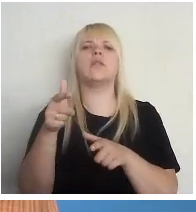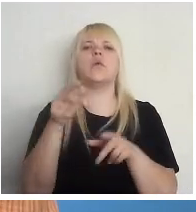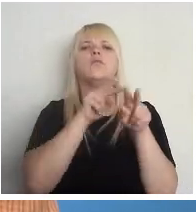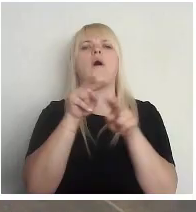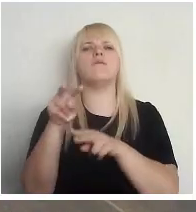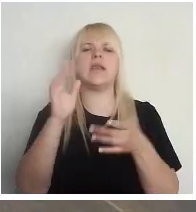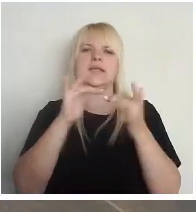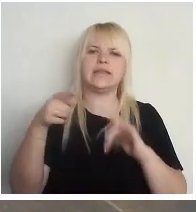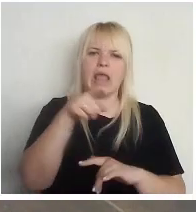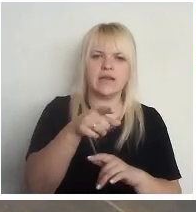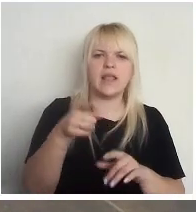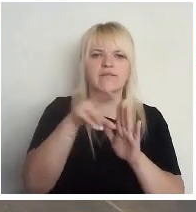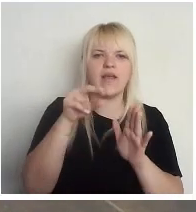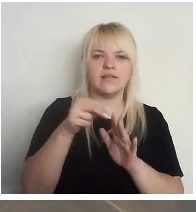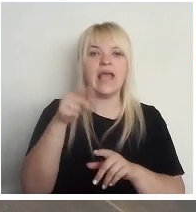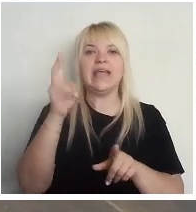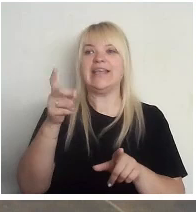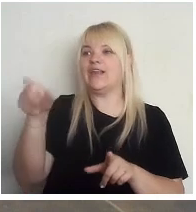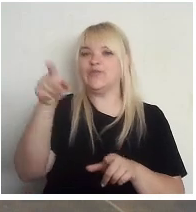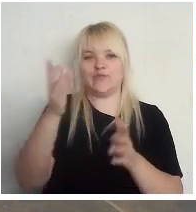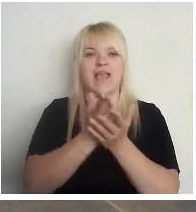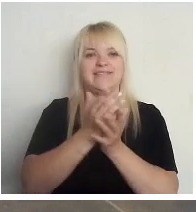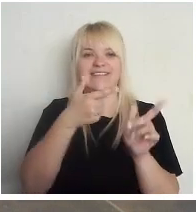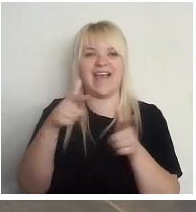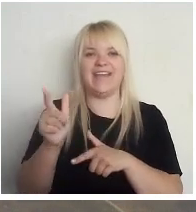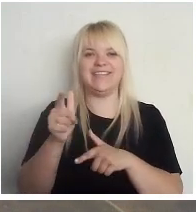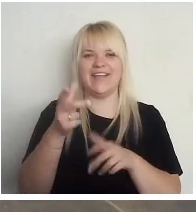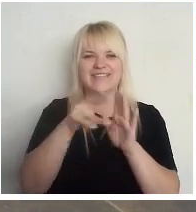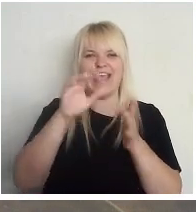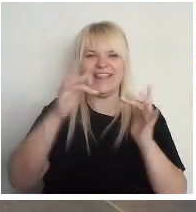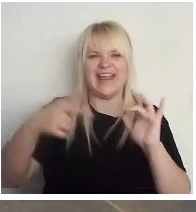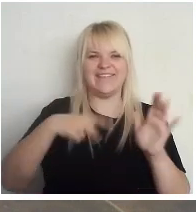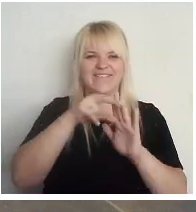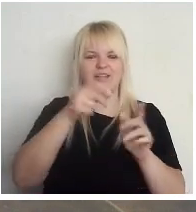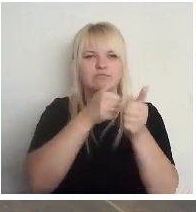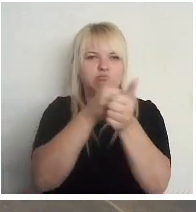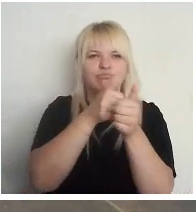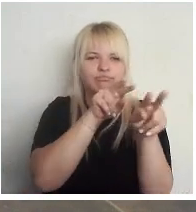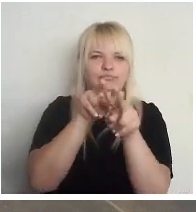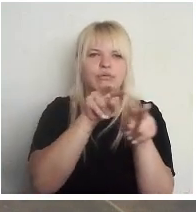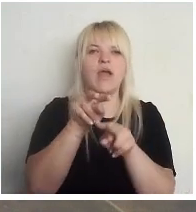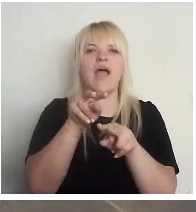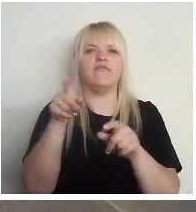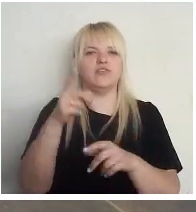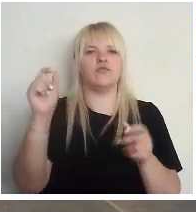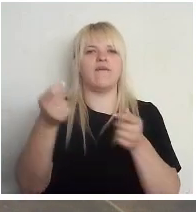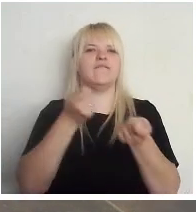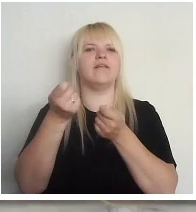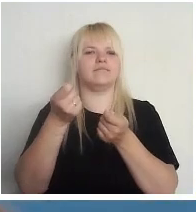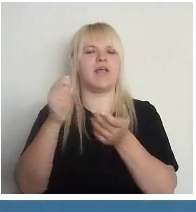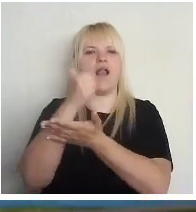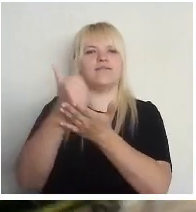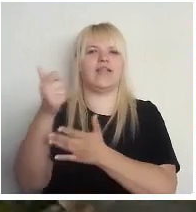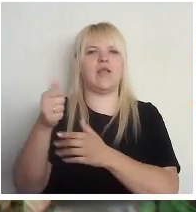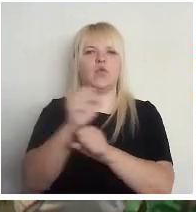Kiril, tu esi gatavs novērot vēlēšanas internetā? Tātad viens no Latvijas vadošajiem drošību pētniekiem nav